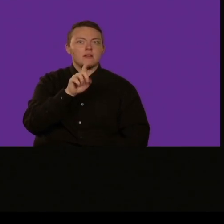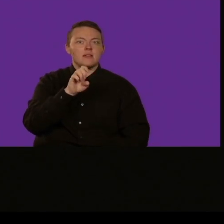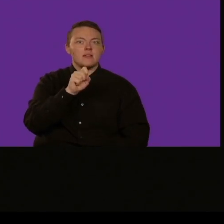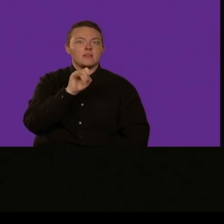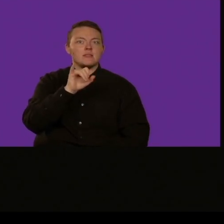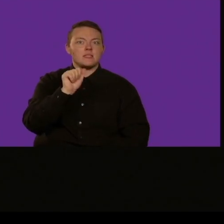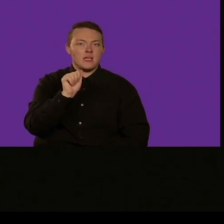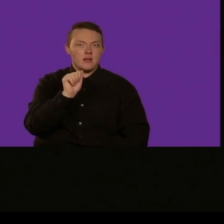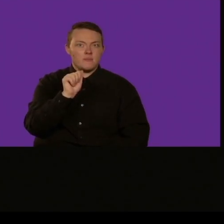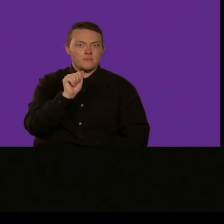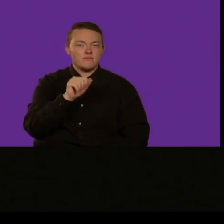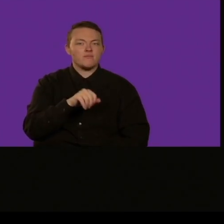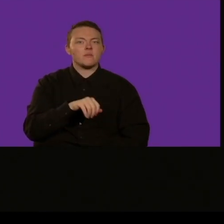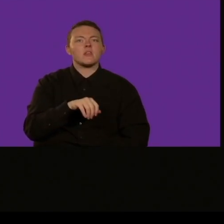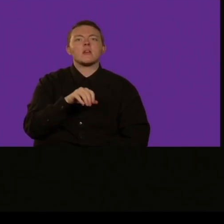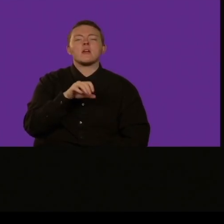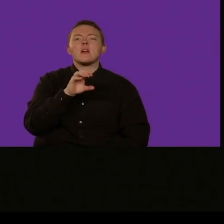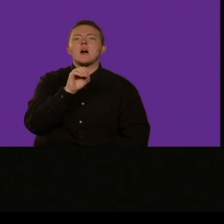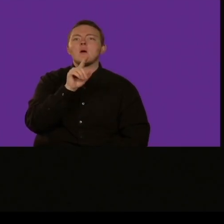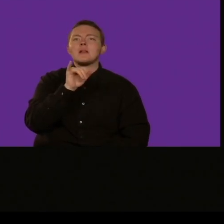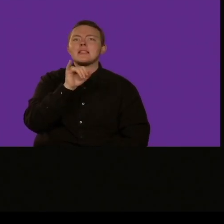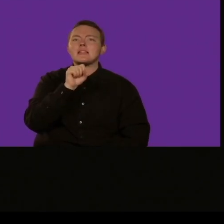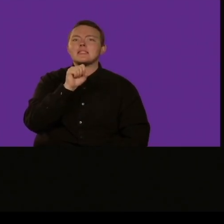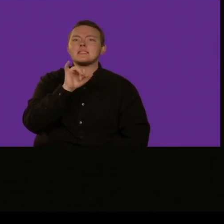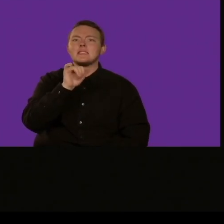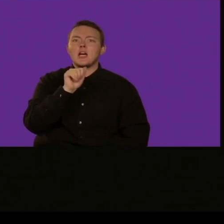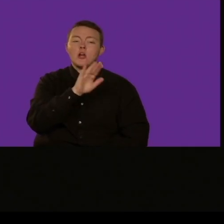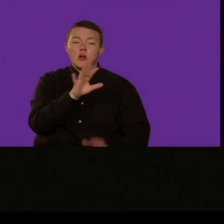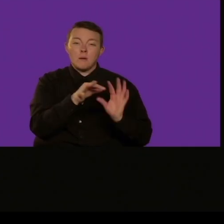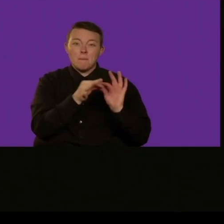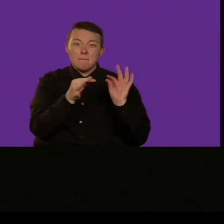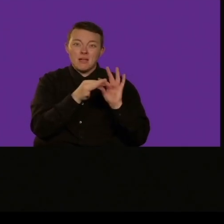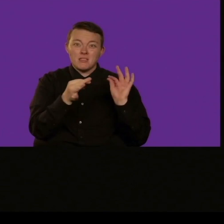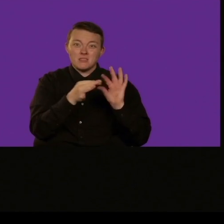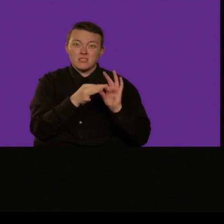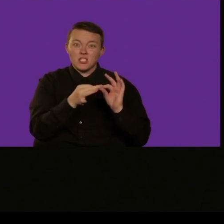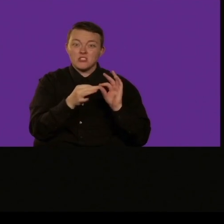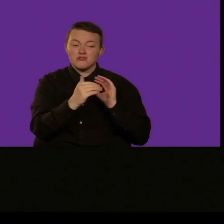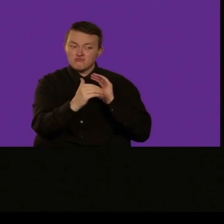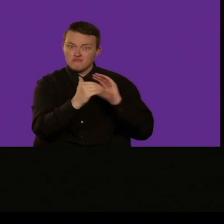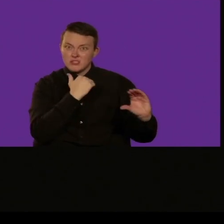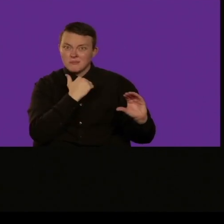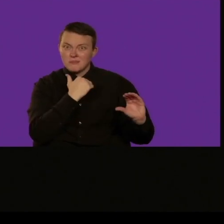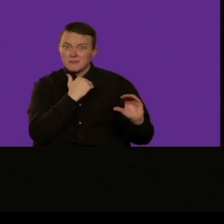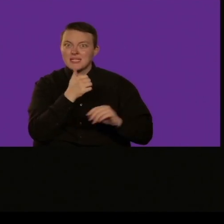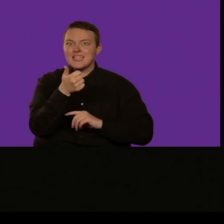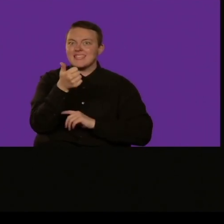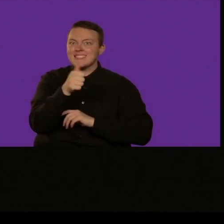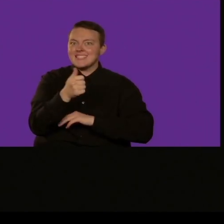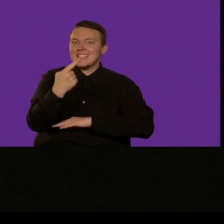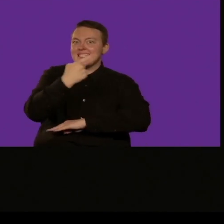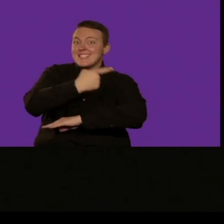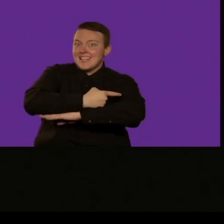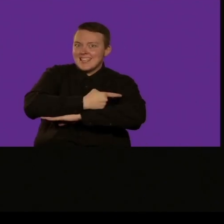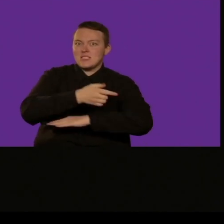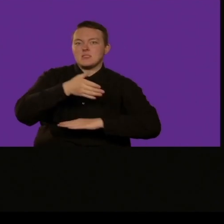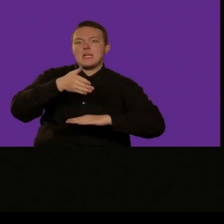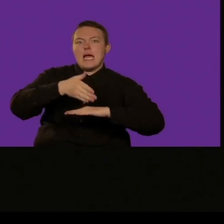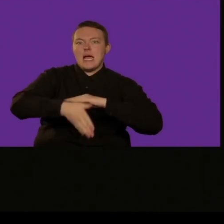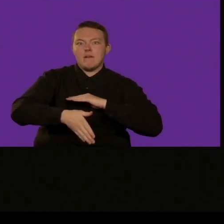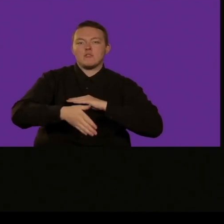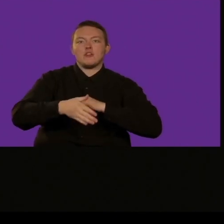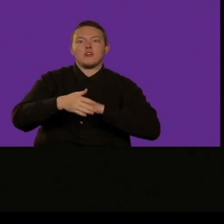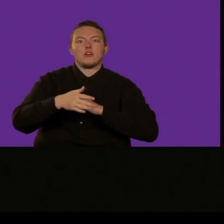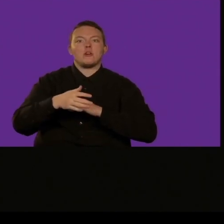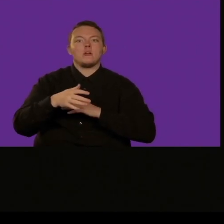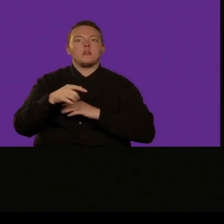paese e stava solicitando un po' di aiuta chiedendo aiuta e vedere come poteva utilizzare Scratch per creare